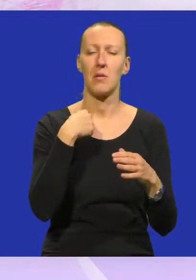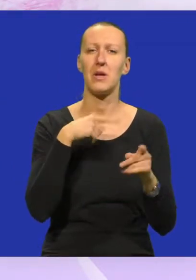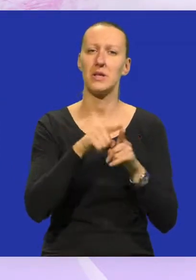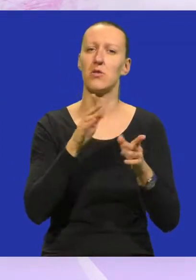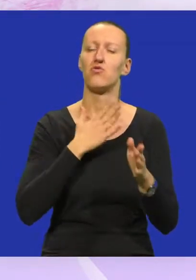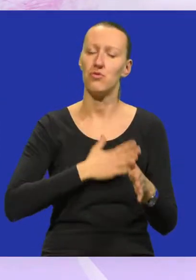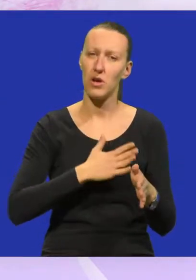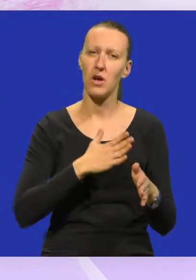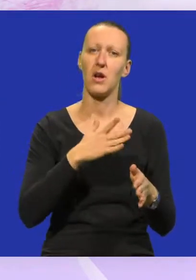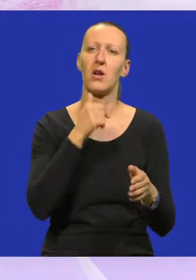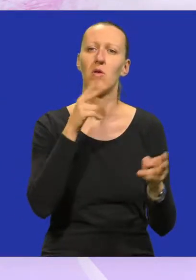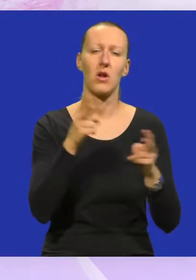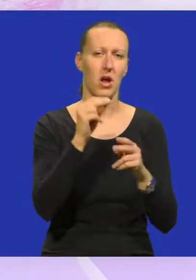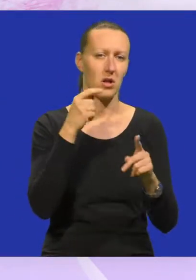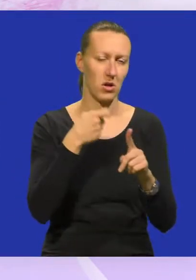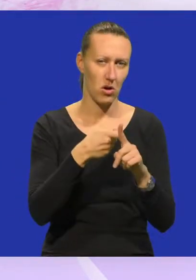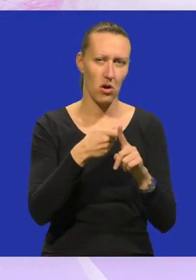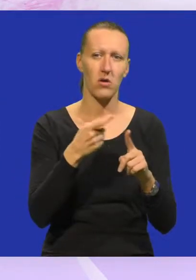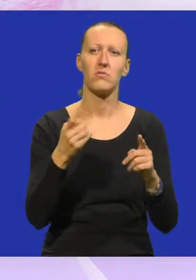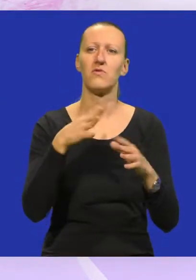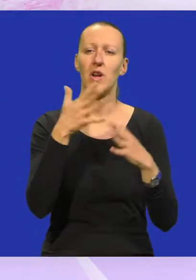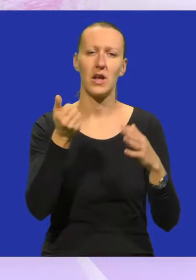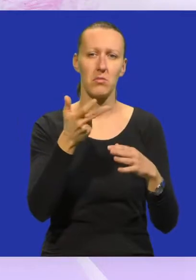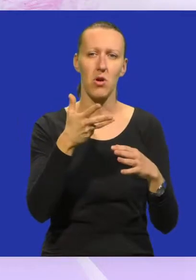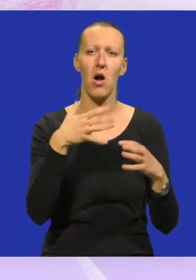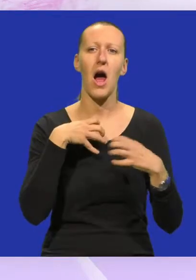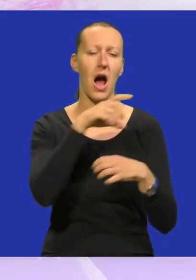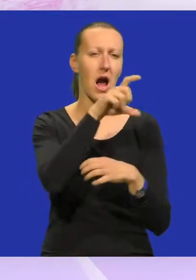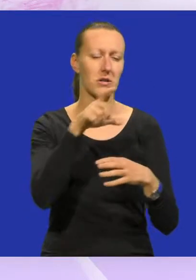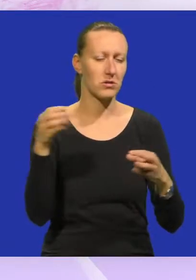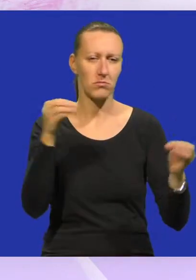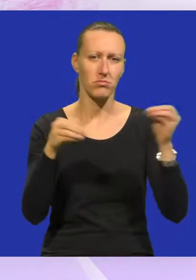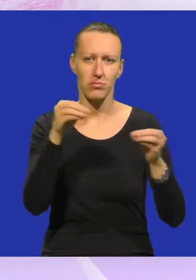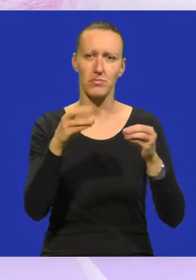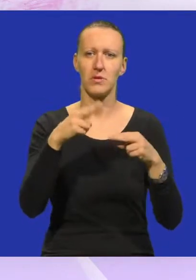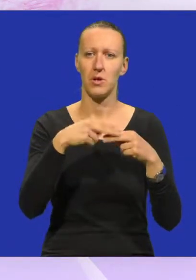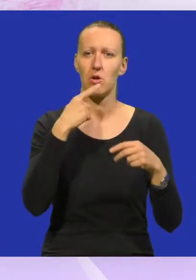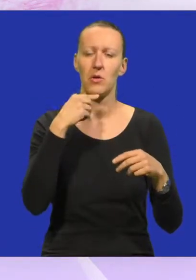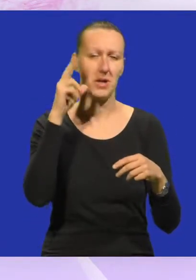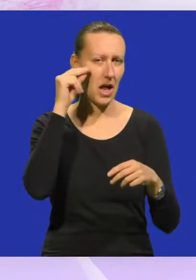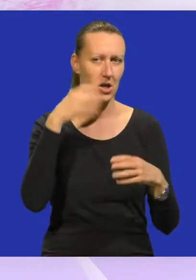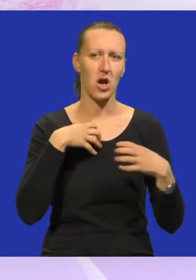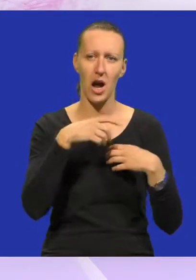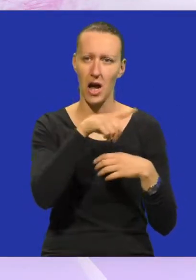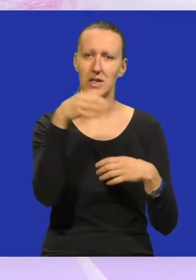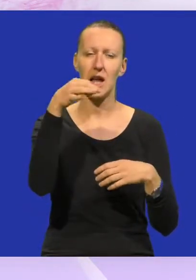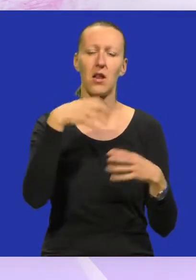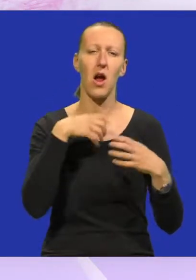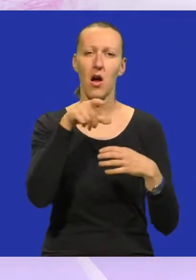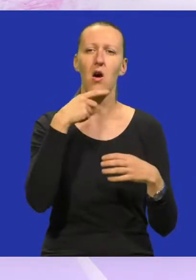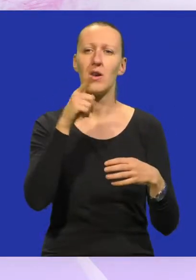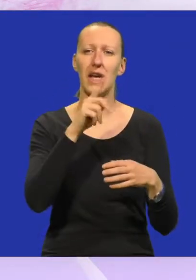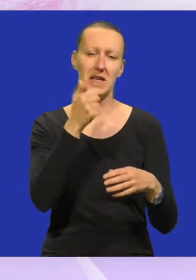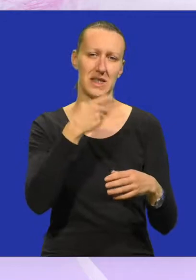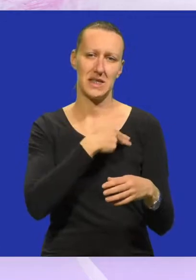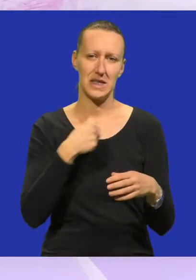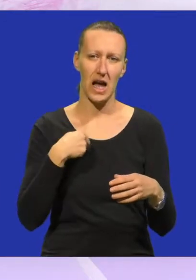bi mi htjeli. U vrlo kratko vrijeme skupio se velik broj kazališta, među kojima je Teatar Naranča, jedino kazalište koje nije